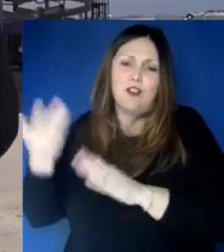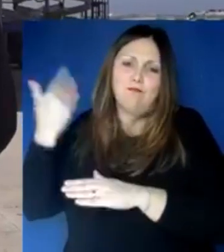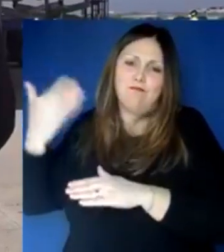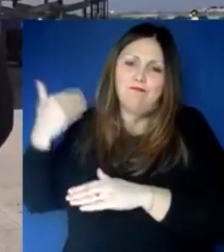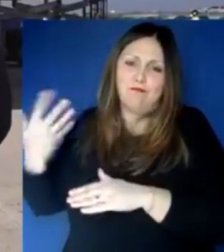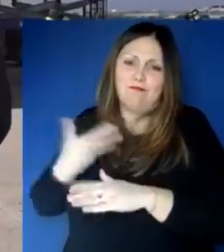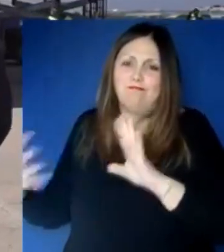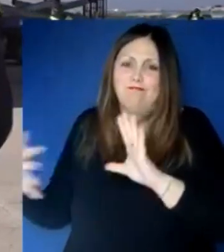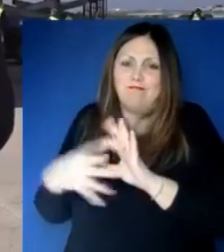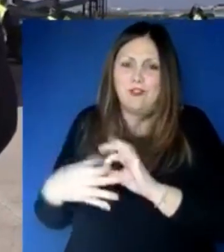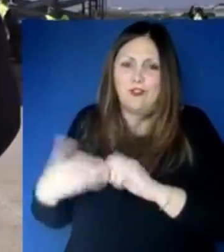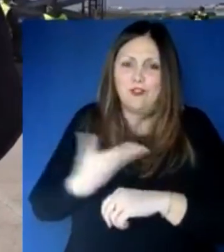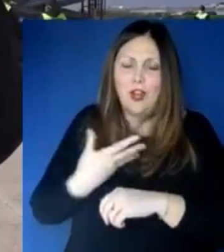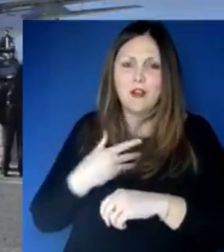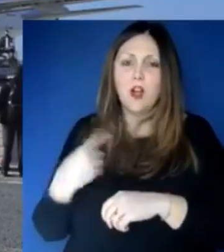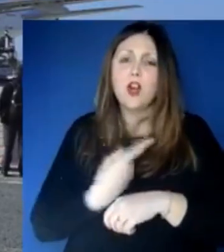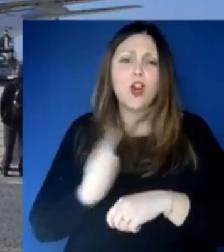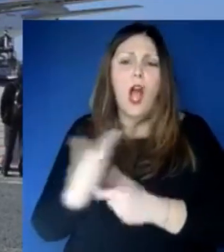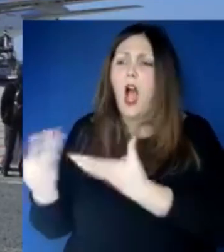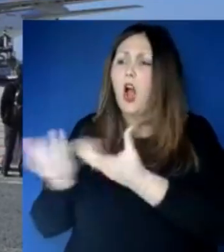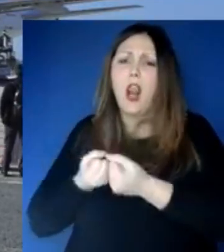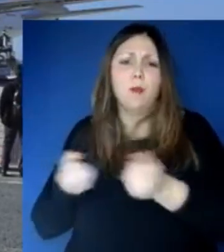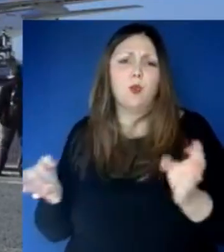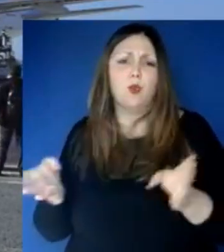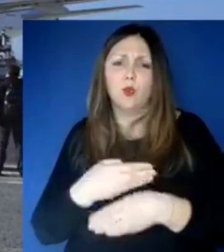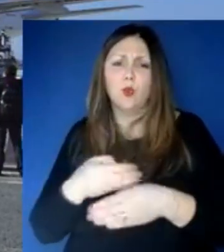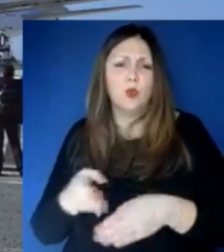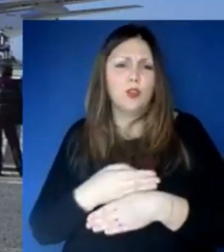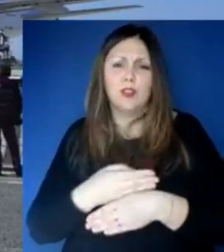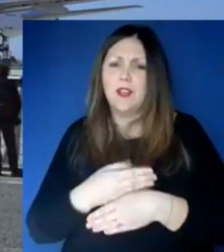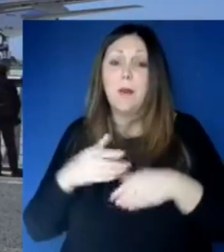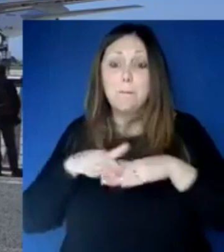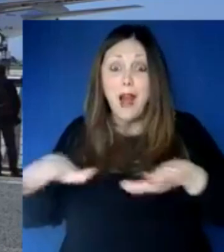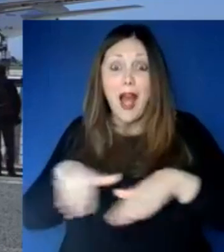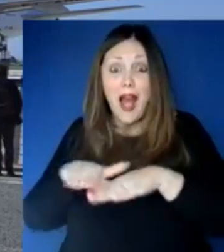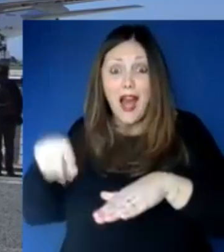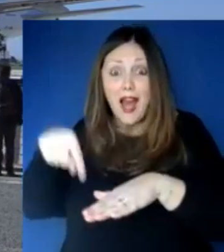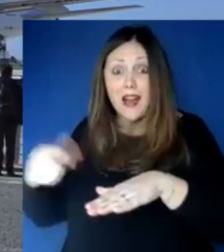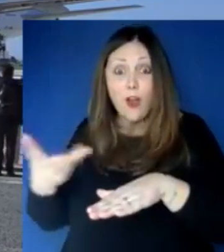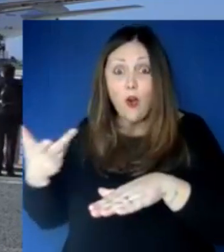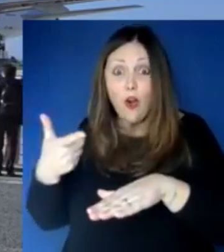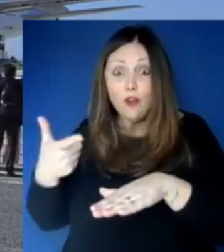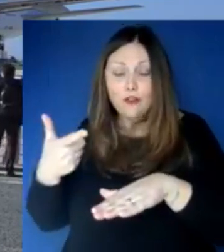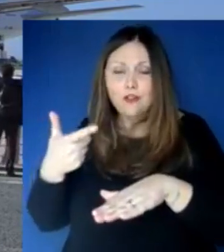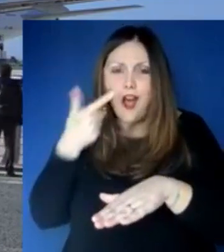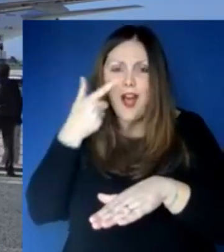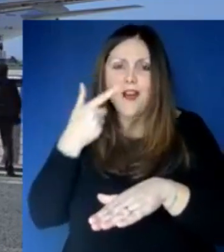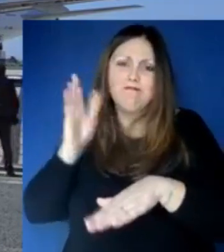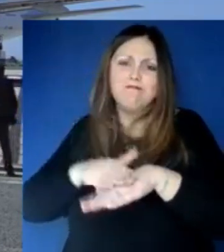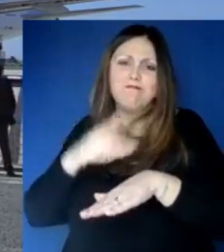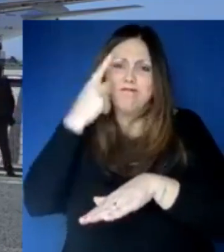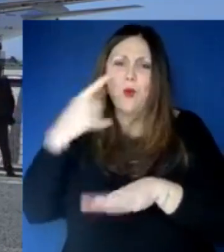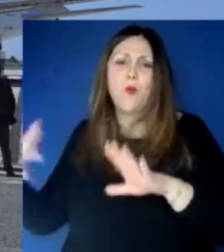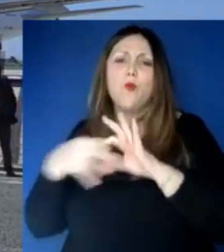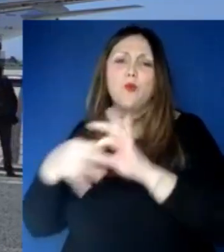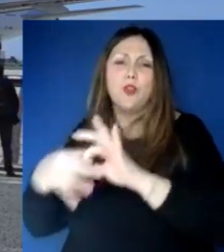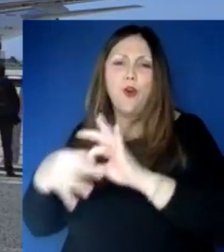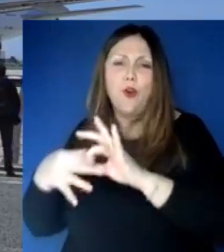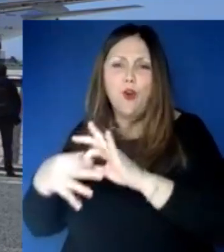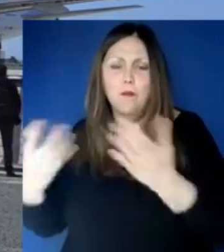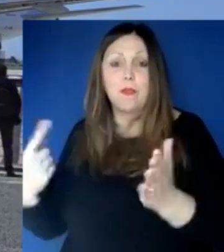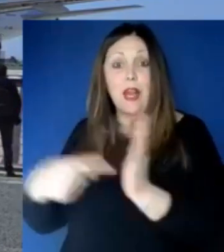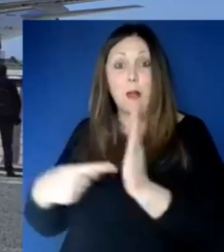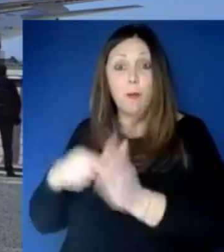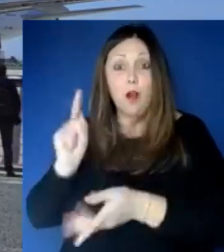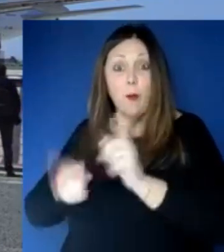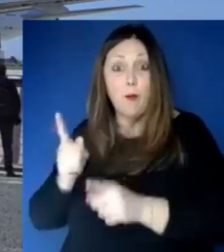unione e devo dire che la Repubblica Popolare Cinese e il Governatore del Guangdong hanno saputo interpretare positivamente, ovviamente